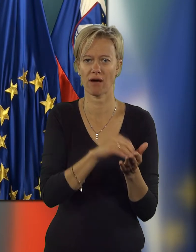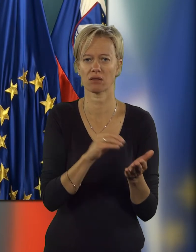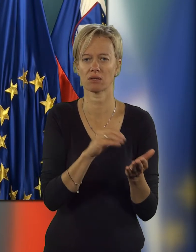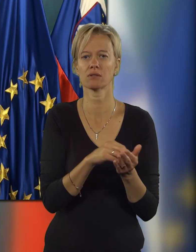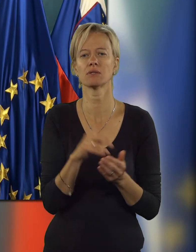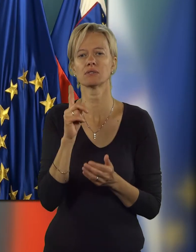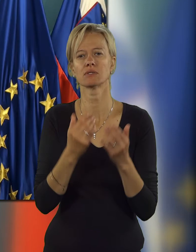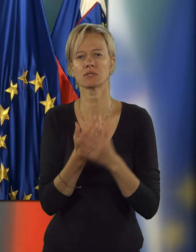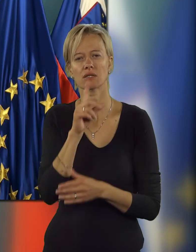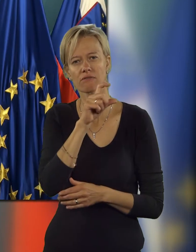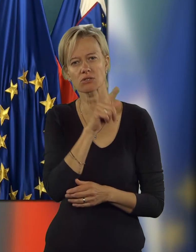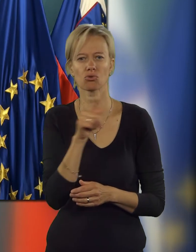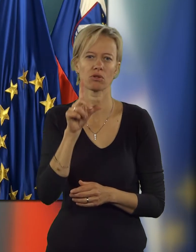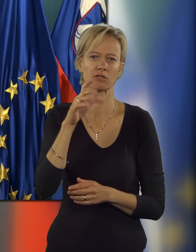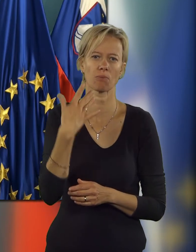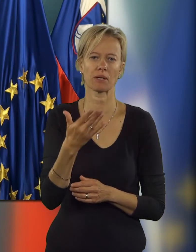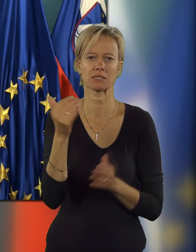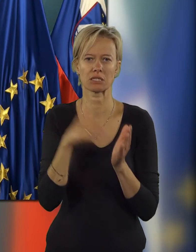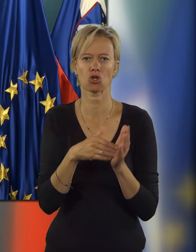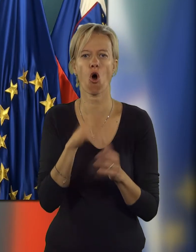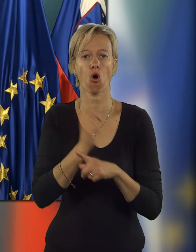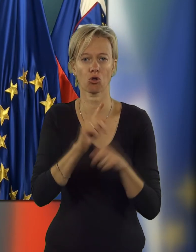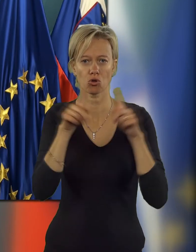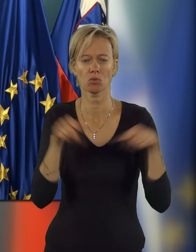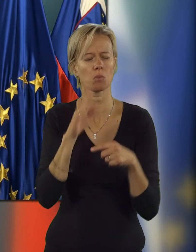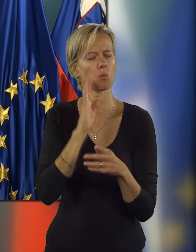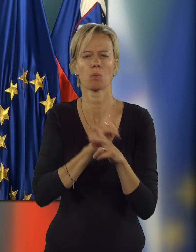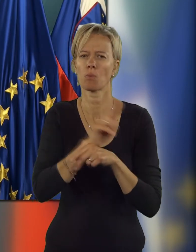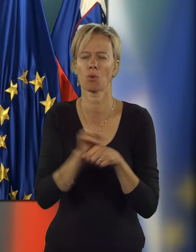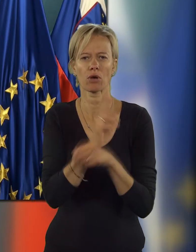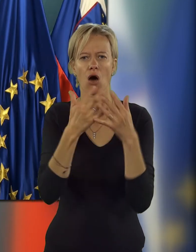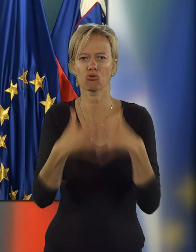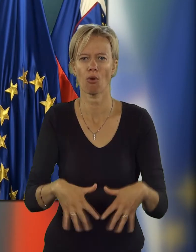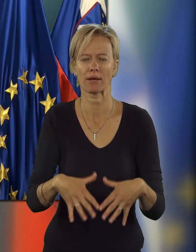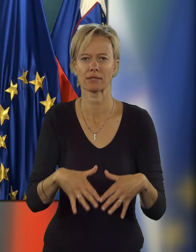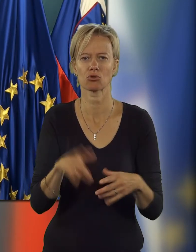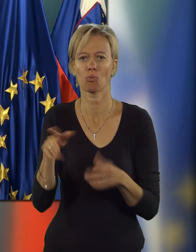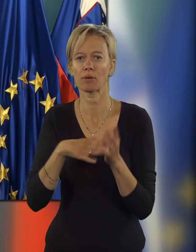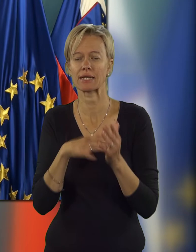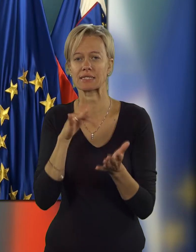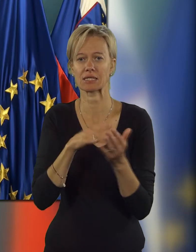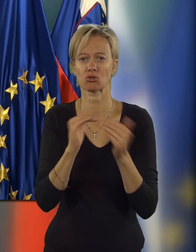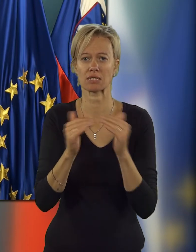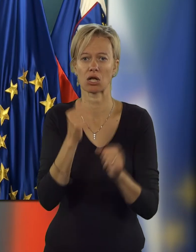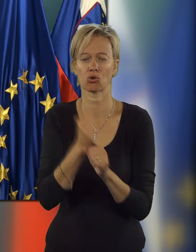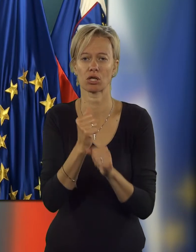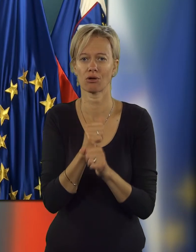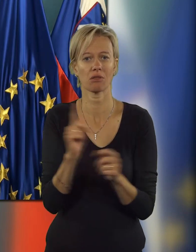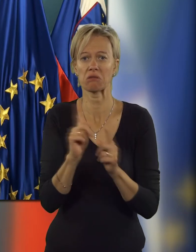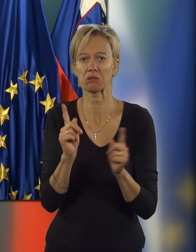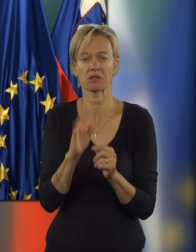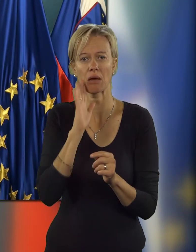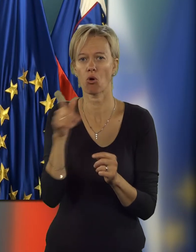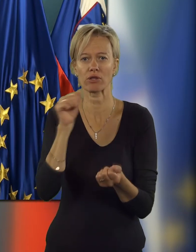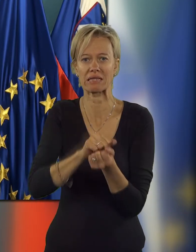vključevati, ampak za 200 do 250 tisoč odločb bo popolni avtomatizem. To pomeni, da centri za socialno